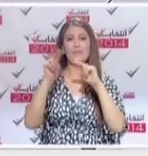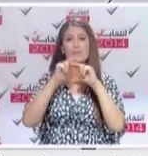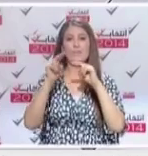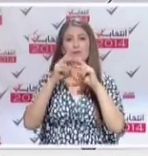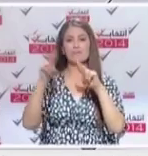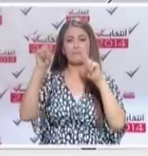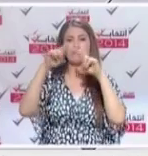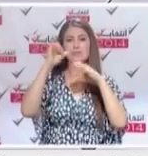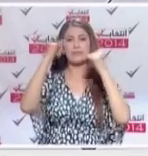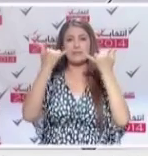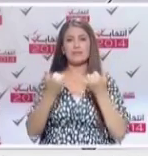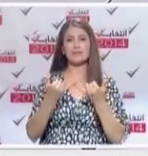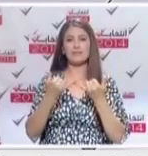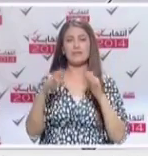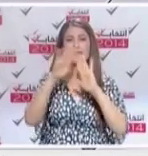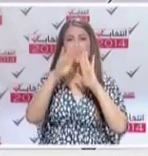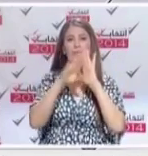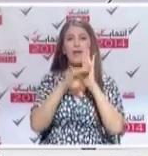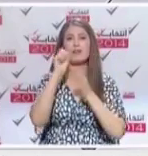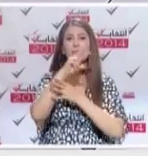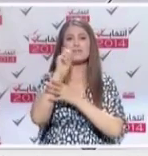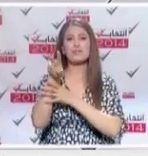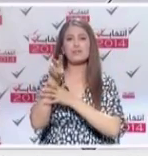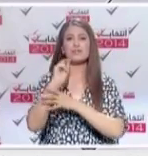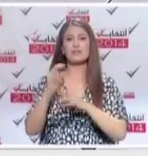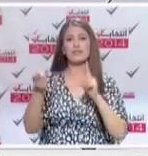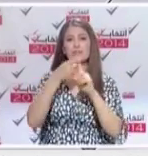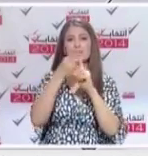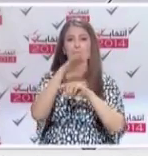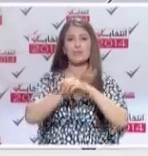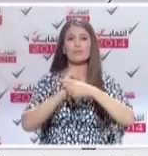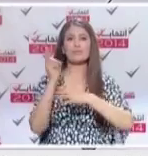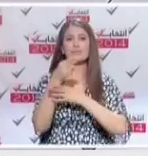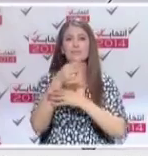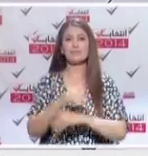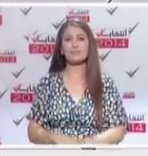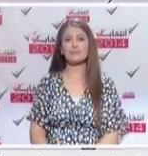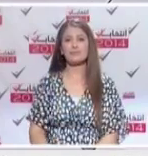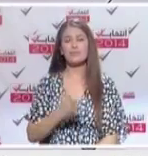البرامج السياحية التي تهم ولاية المهدية وشكرا